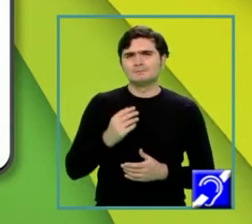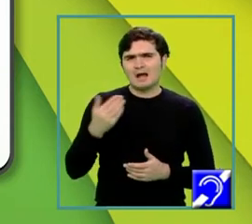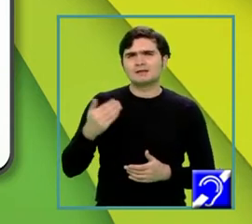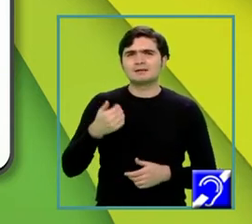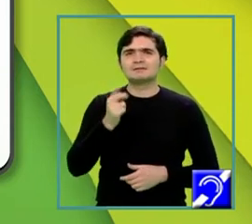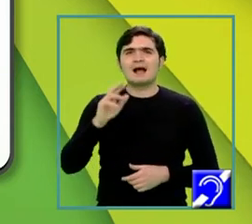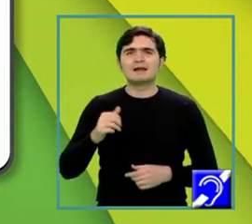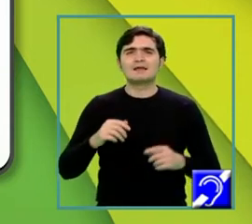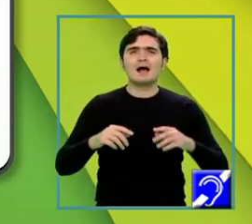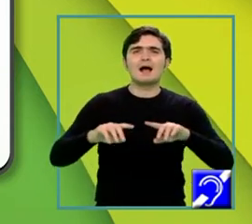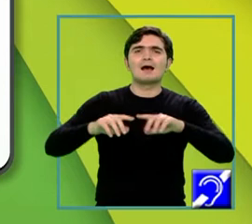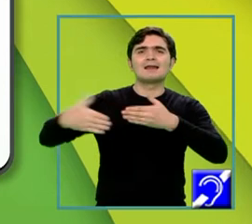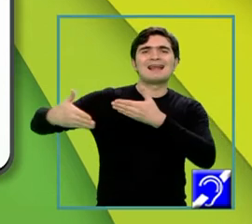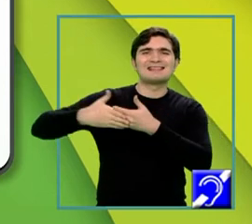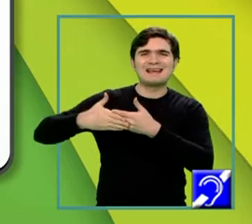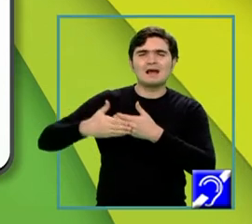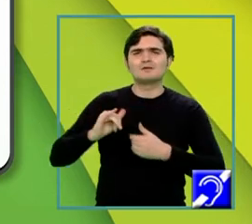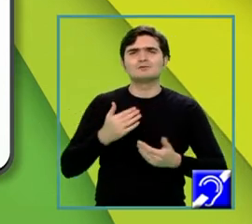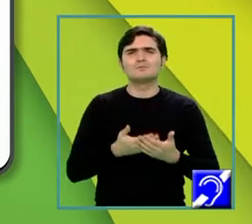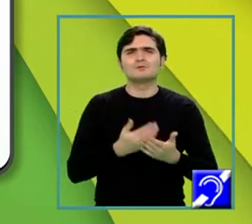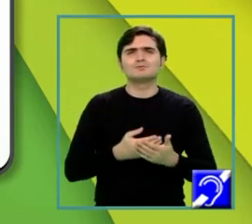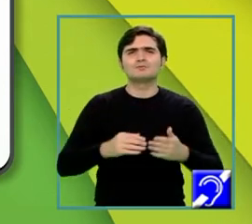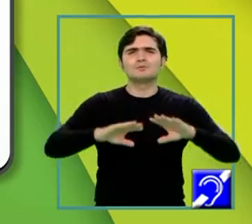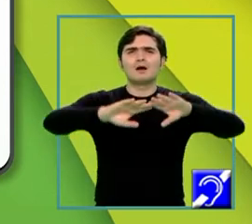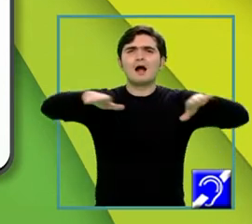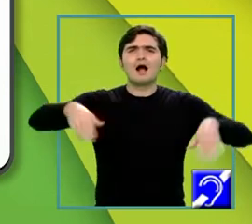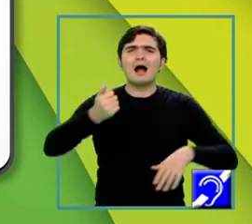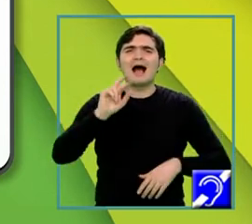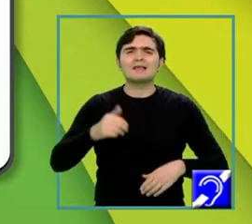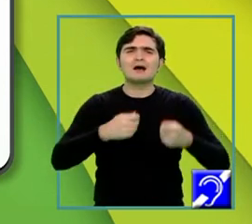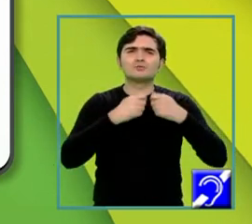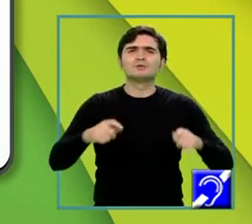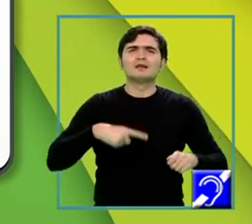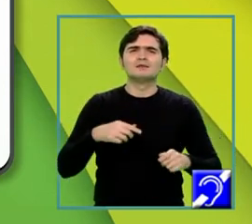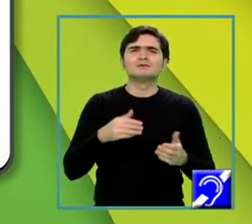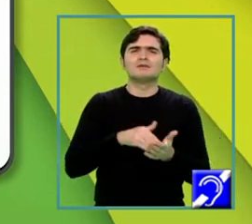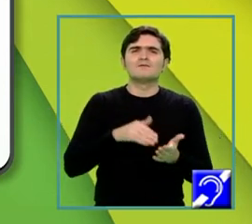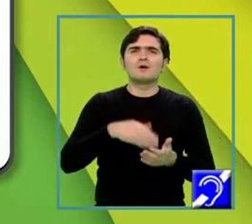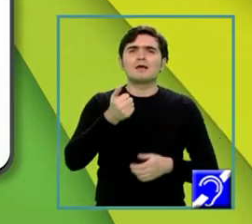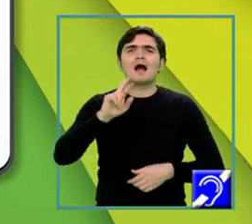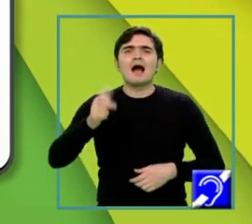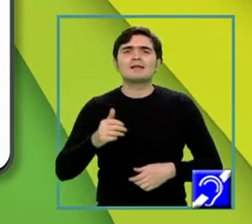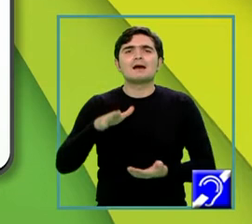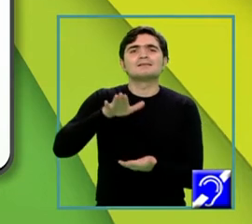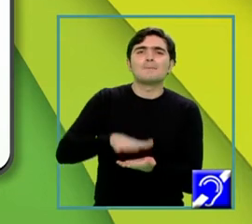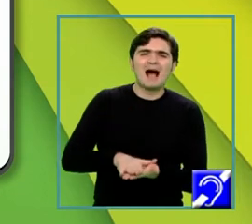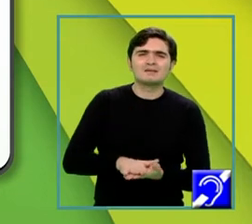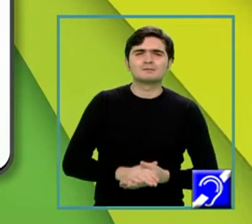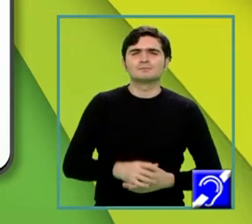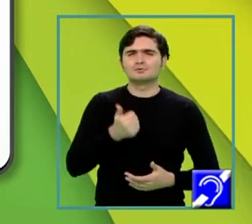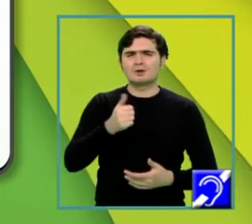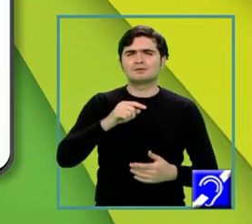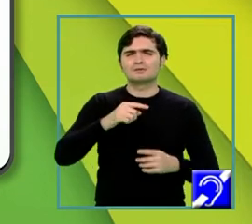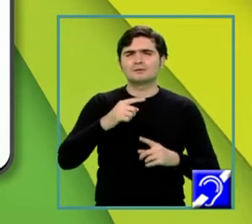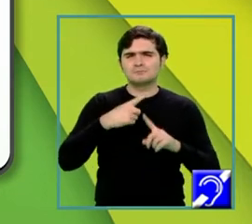pentru area totală, ne trebuie și area bazei, adică area hexagonului regulat, și am scris eu acolo 6 înmulțit cu L la puterea 2